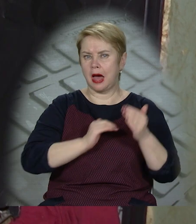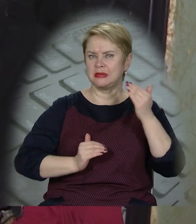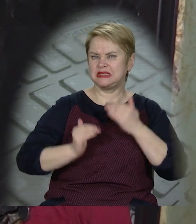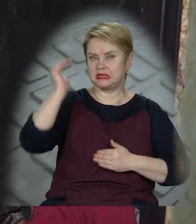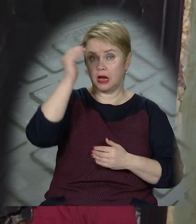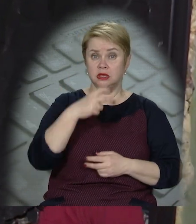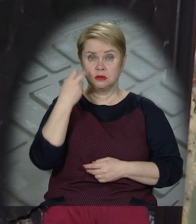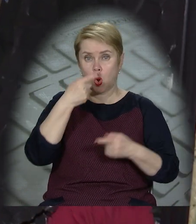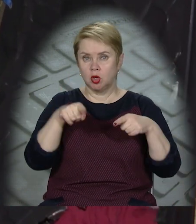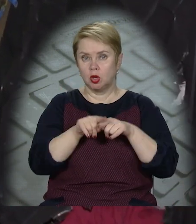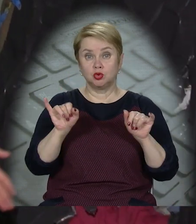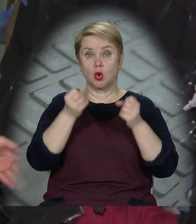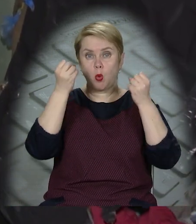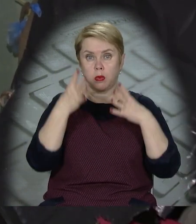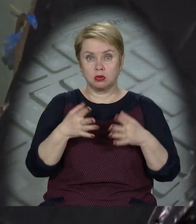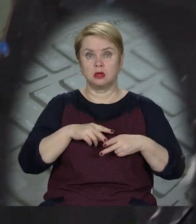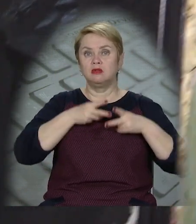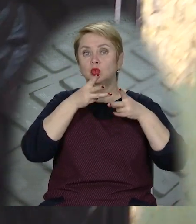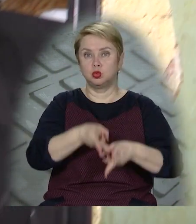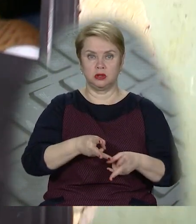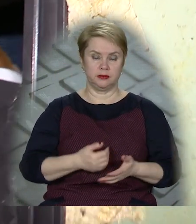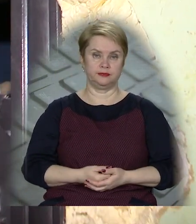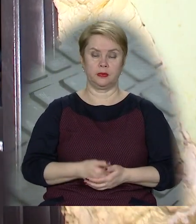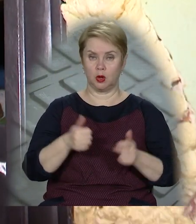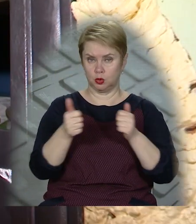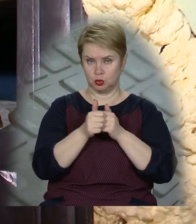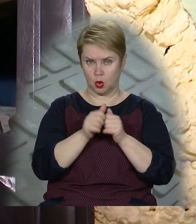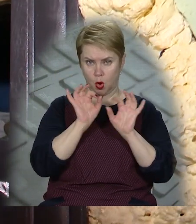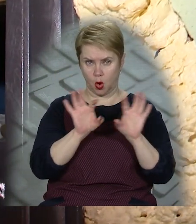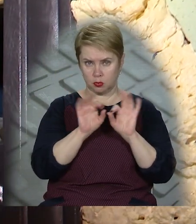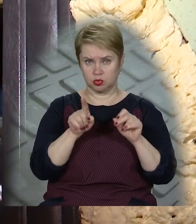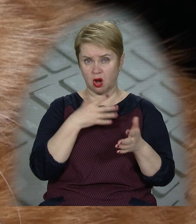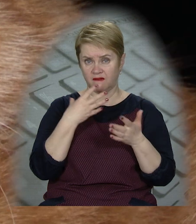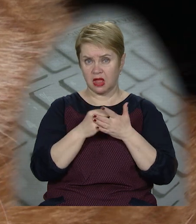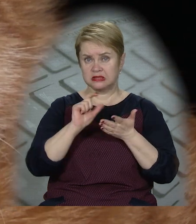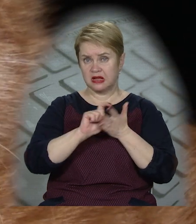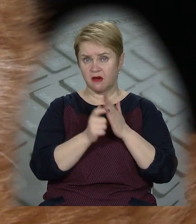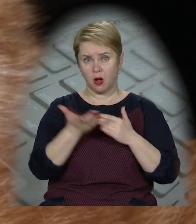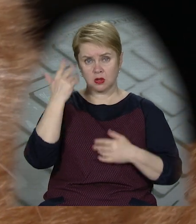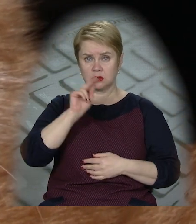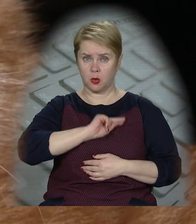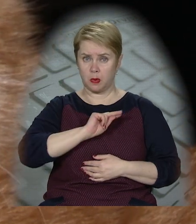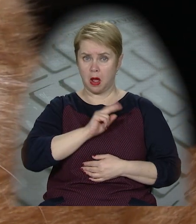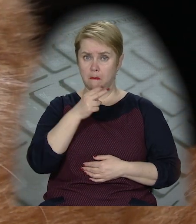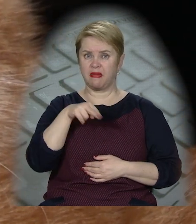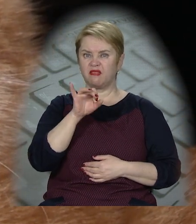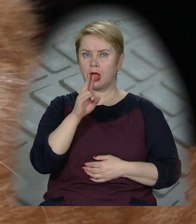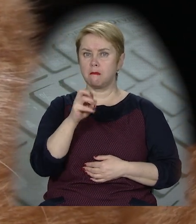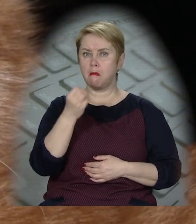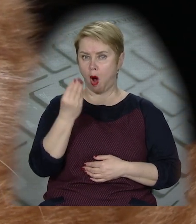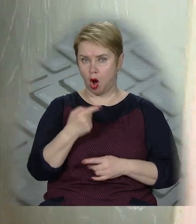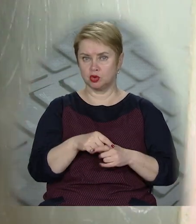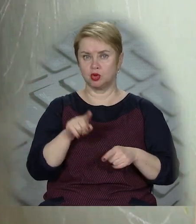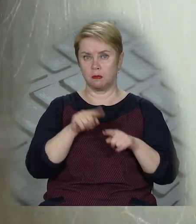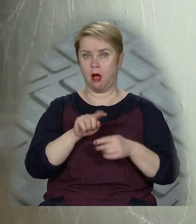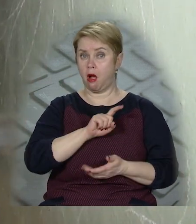стелі. А сморід тут такий, що просто нудить. Сусіди розповідають, що власниця квартири колись працювала на Південмаші і начебто